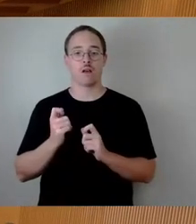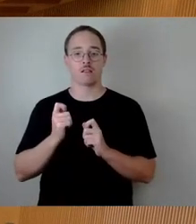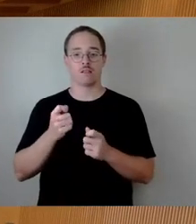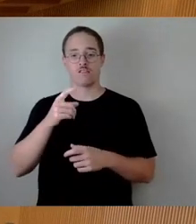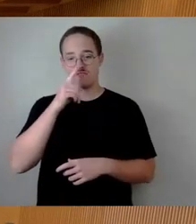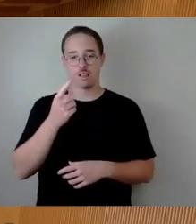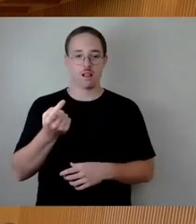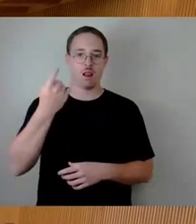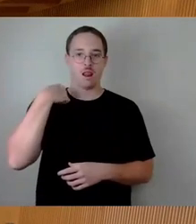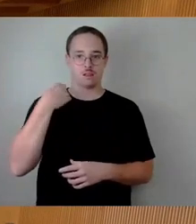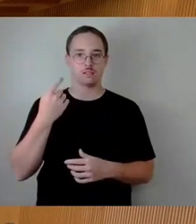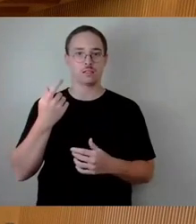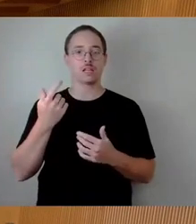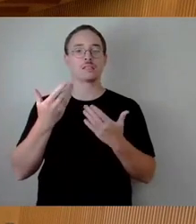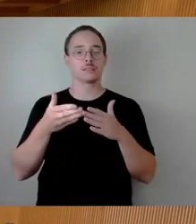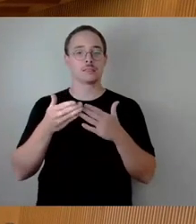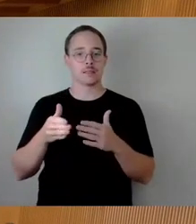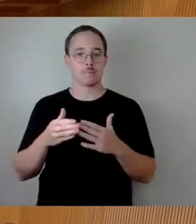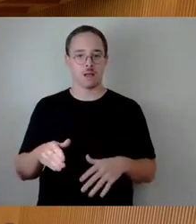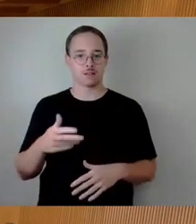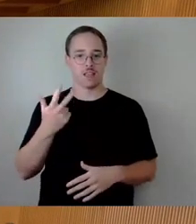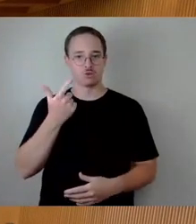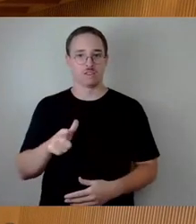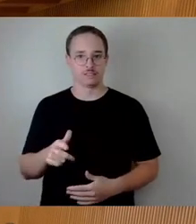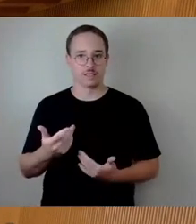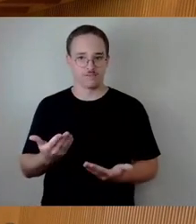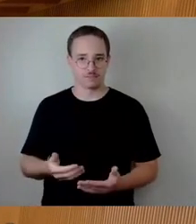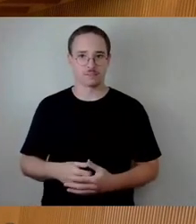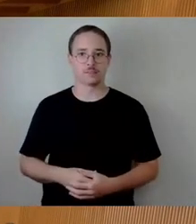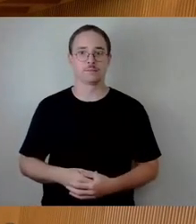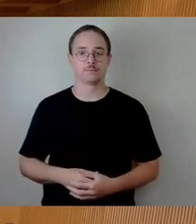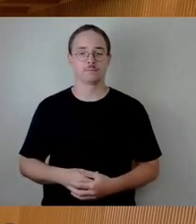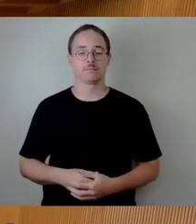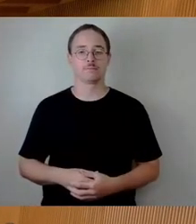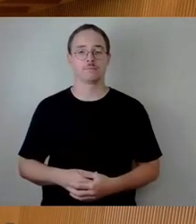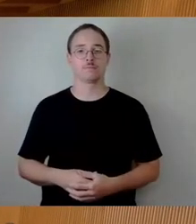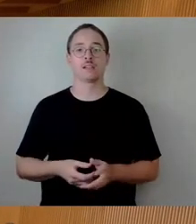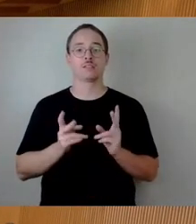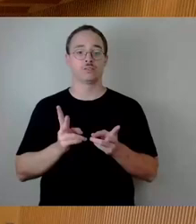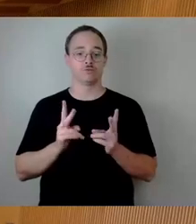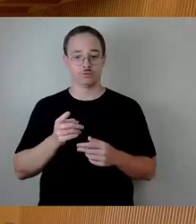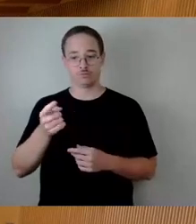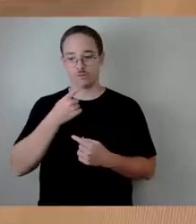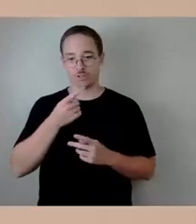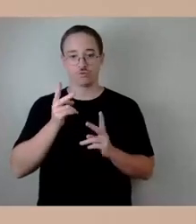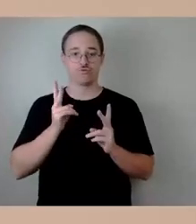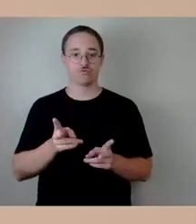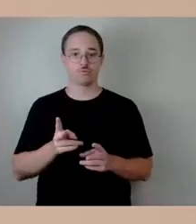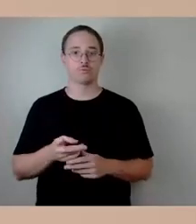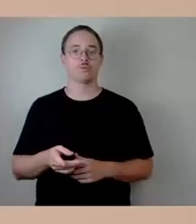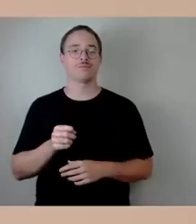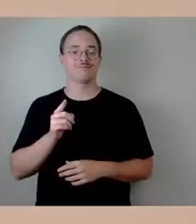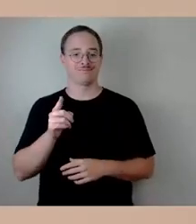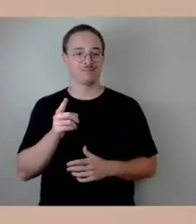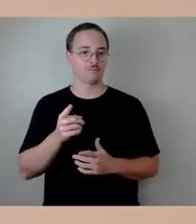Sie haben das richtig zitiert, Herr Böhm. Wir haben hier mit einem millionenstarken Phänomen